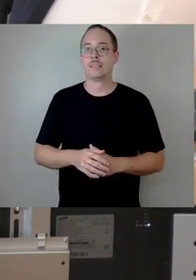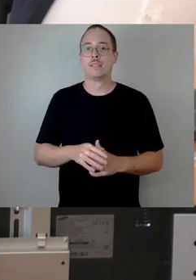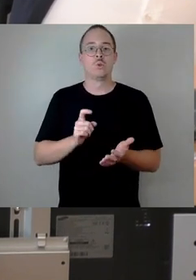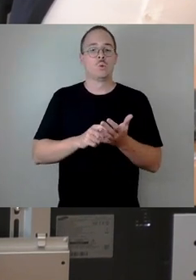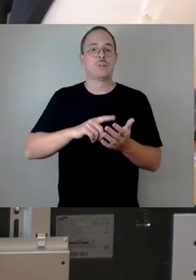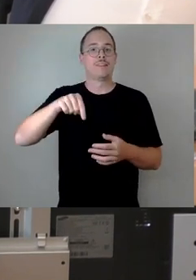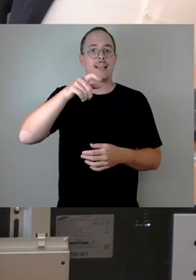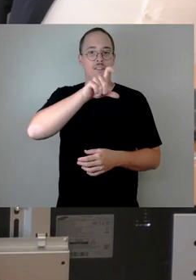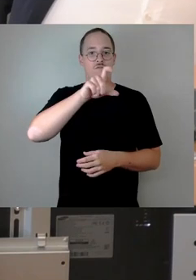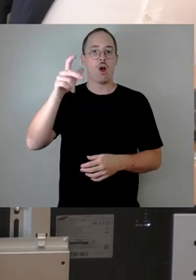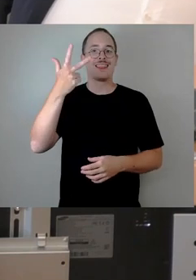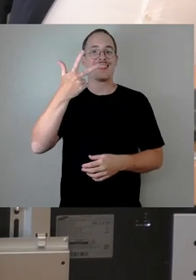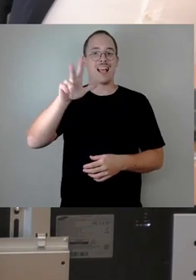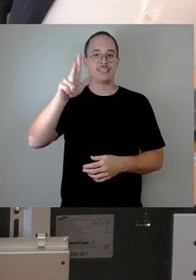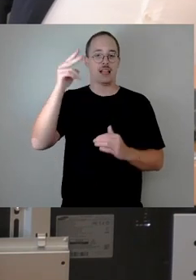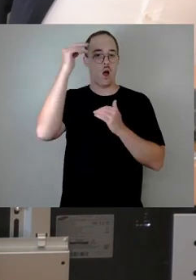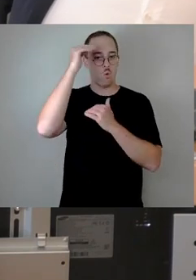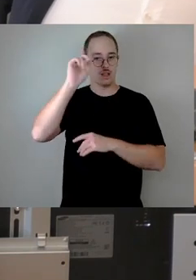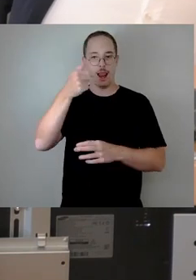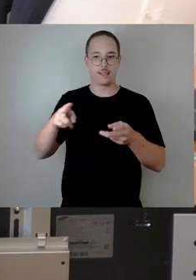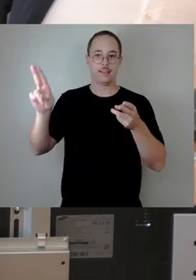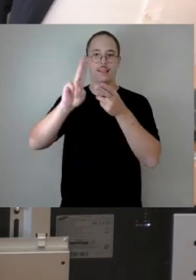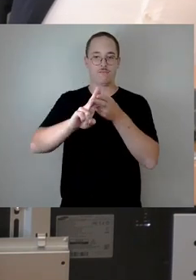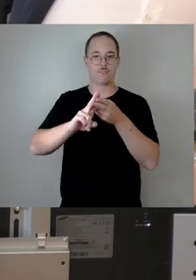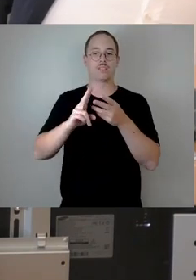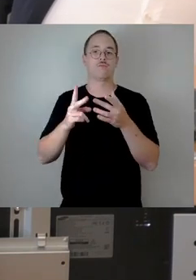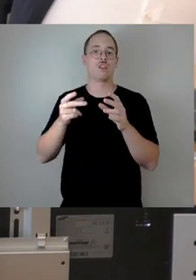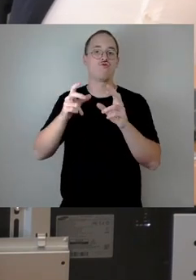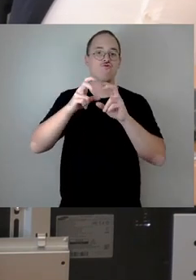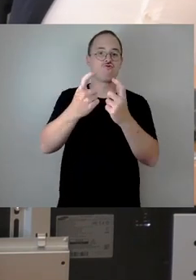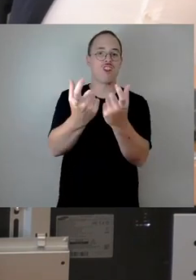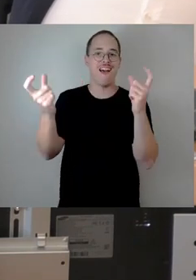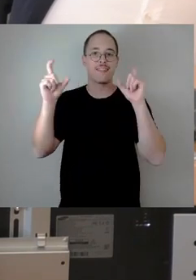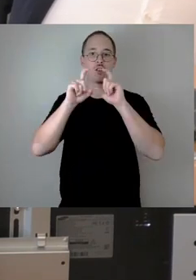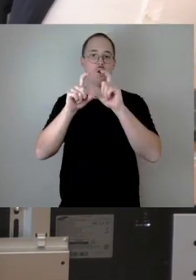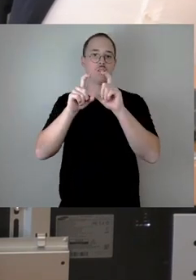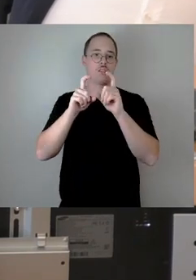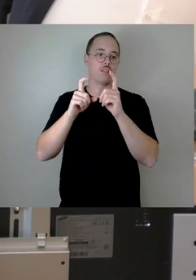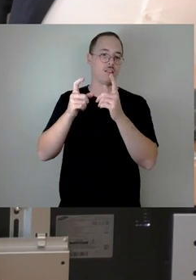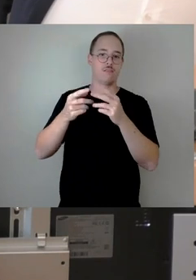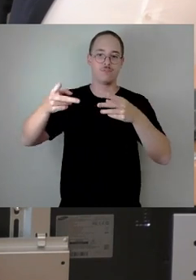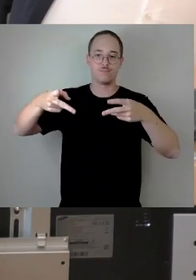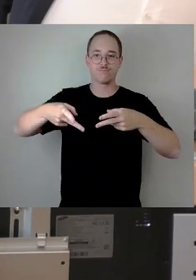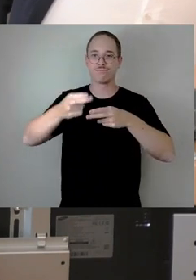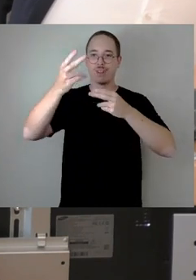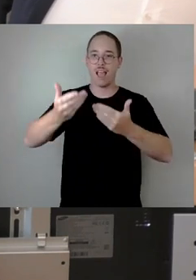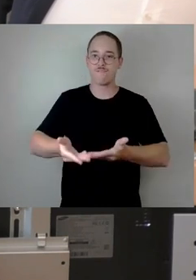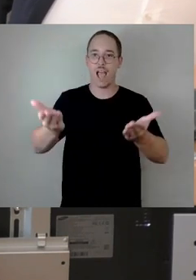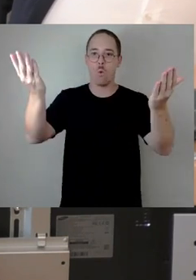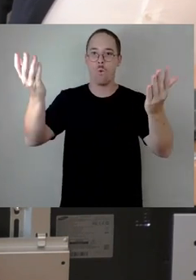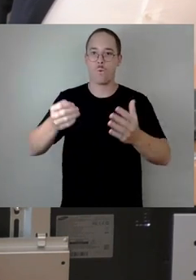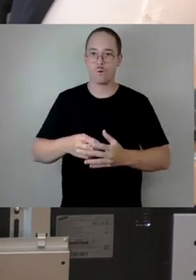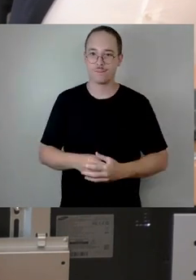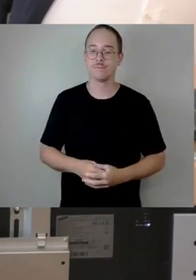Stadioneinweihung. Und da eingeladen haben sowohl die alten Stadträtinnen und Stadträte genau wie die neuen Stadträtinnen und Stadträte und